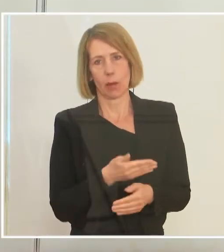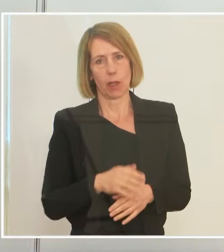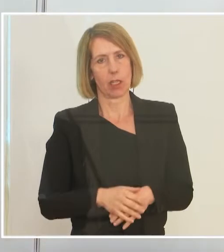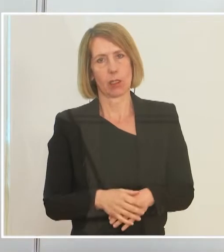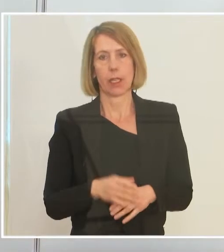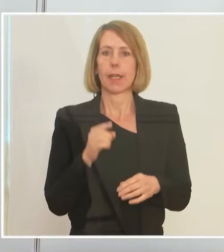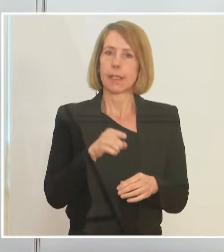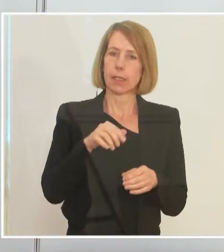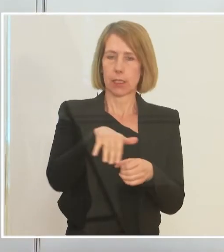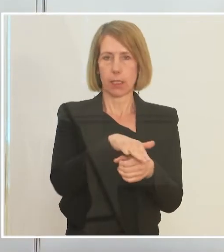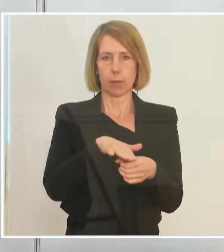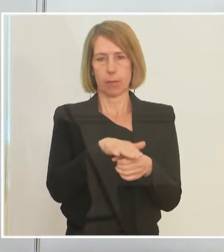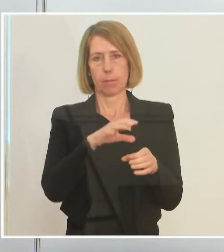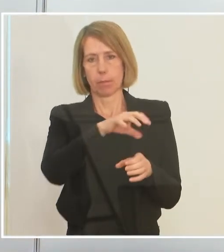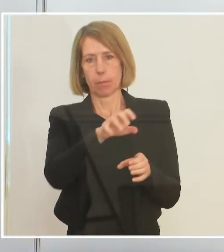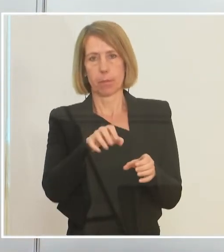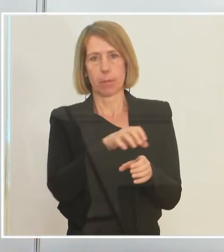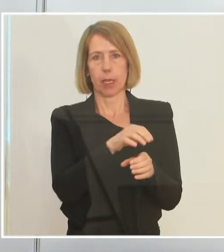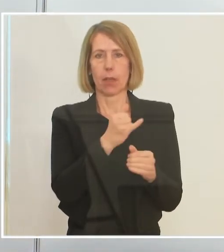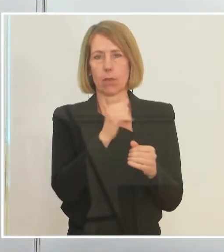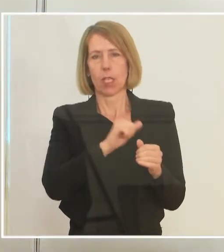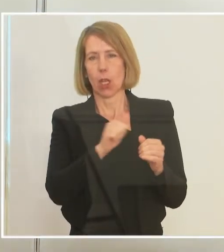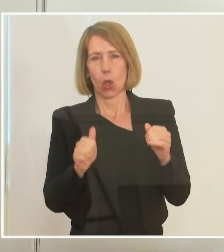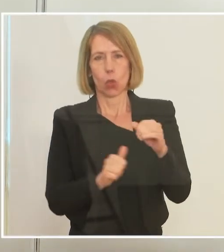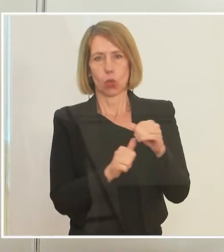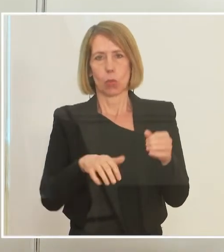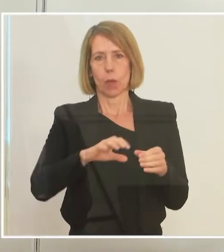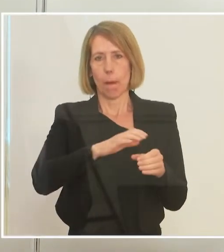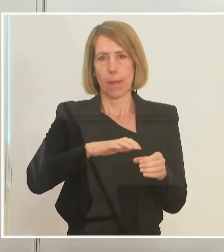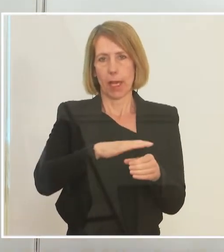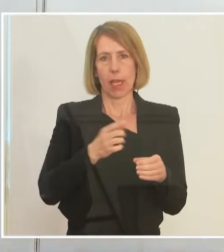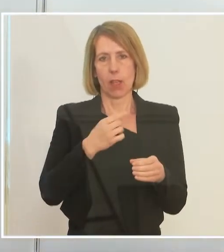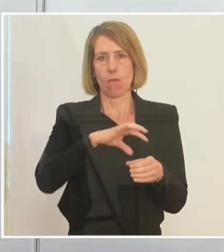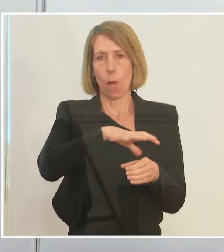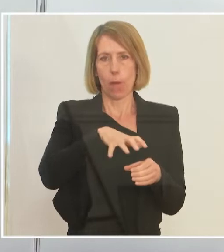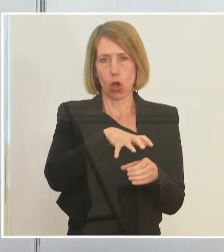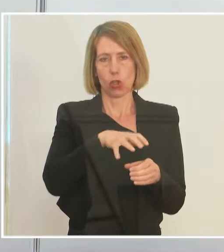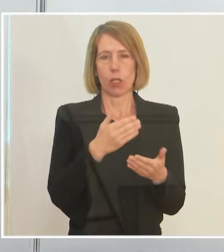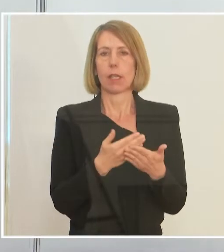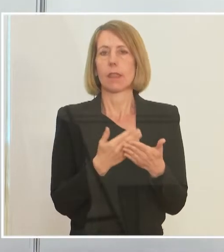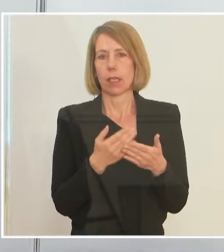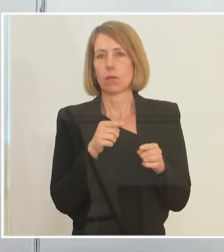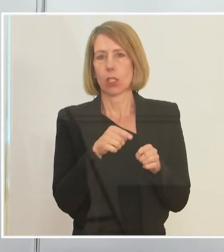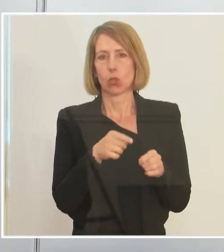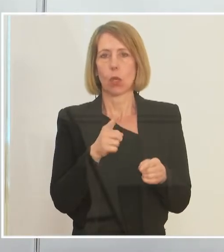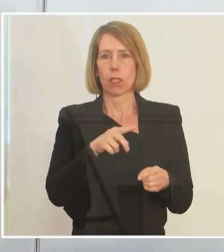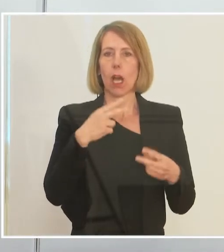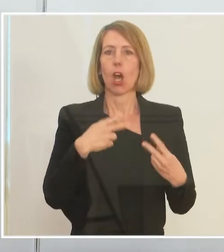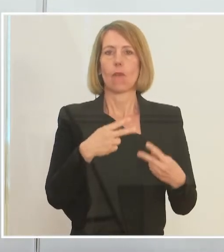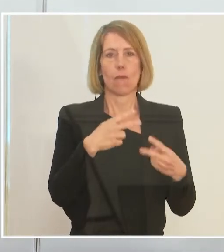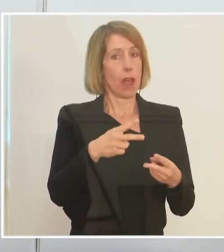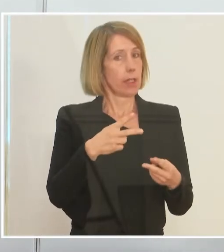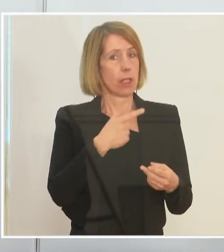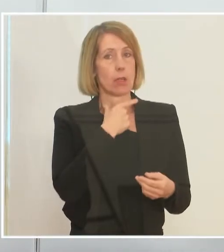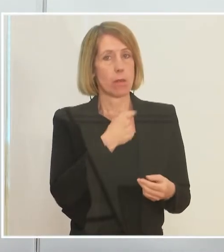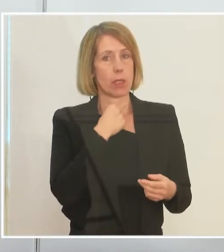gar nicht ganze Branchen, sondern Subbereiche von Branchen, deswegen wird es dort auch weiter den